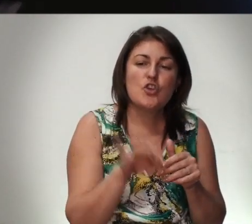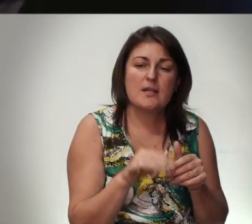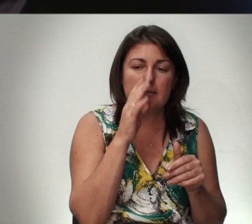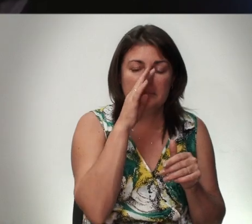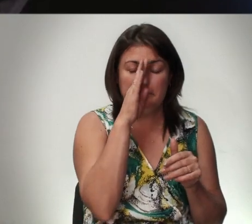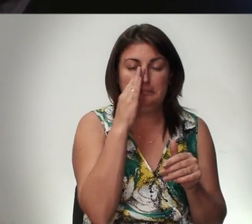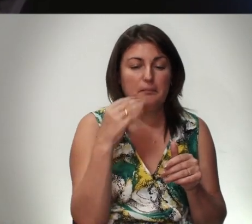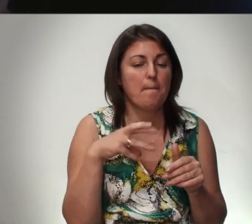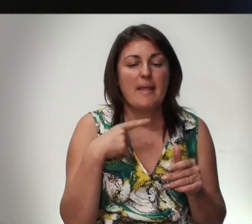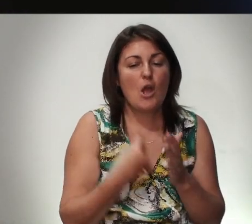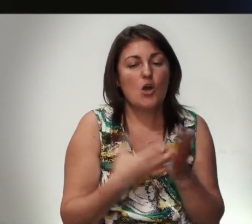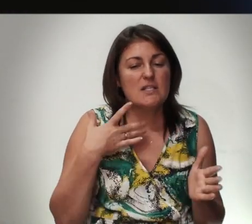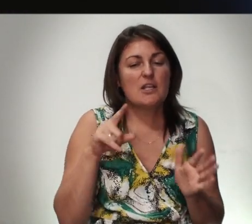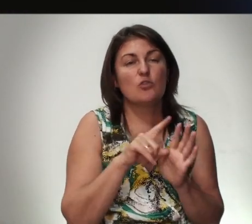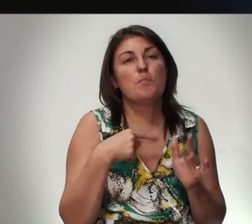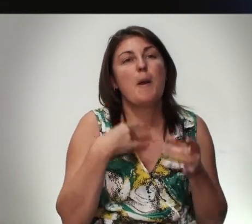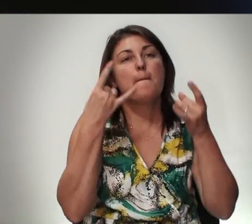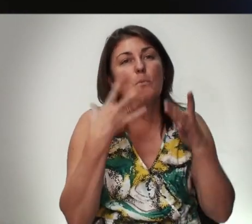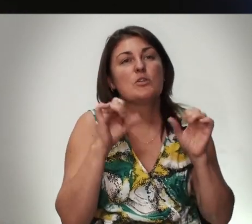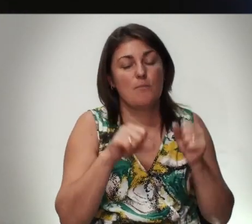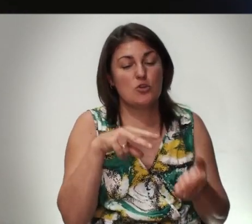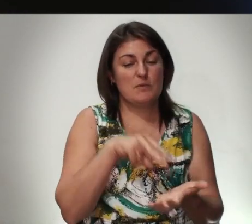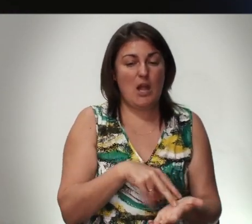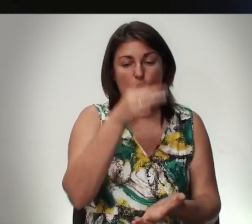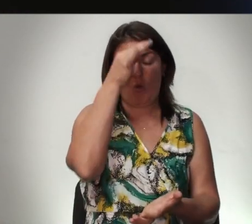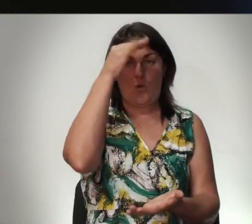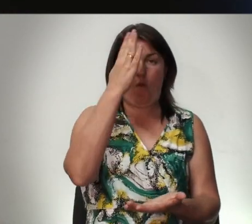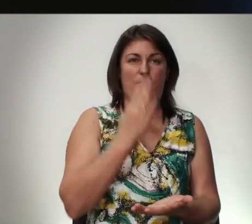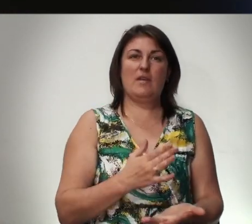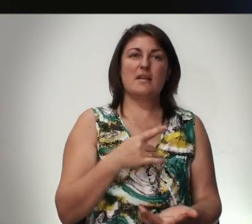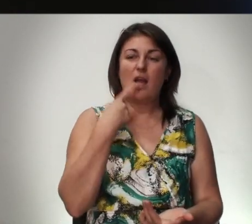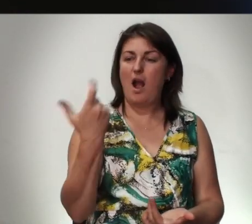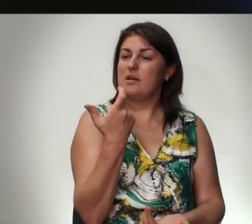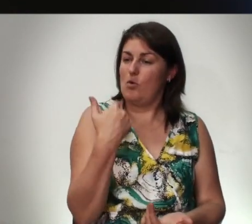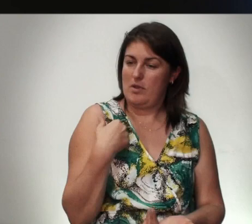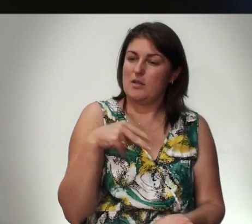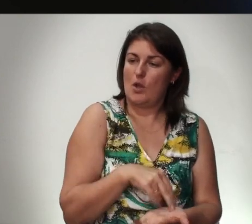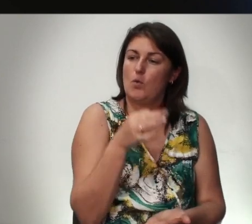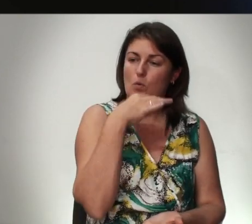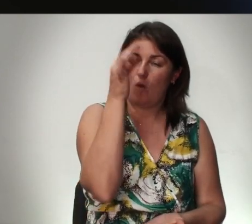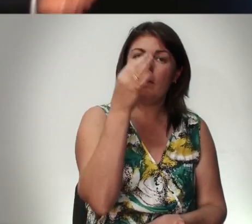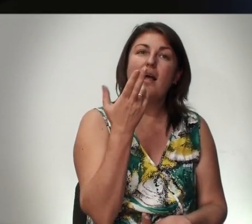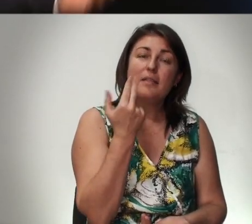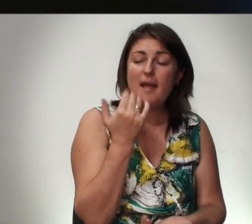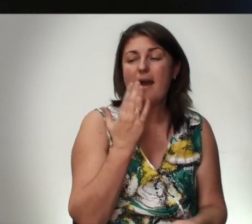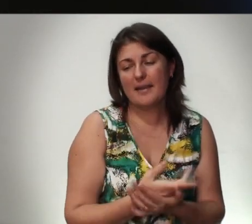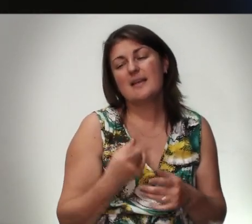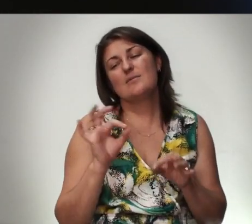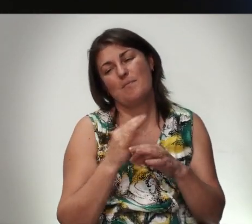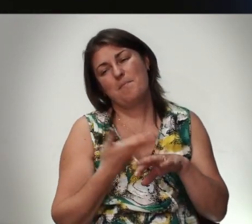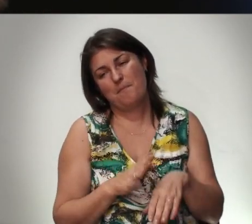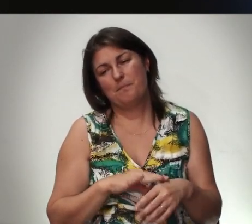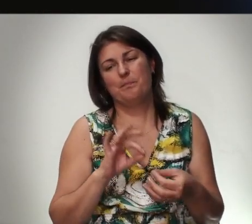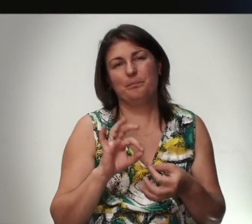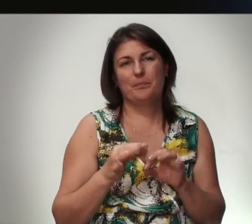Оцениваем О том Что Мы Просто Можем Стоять Ровно Даже И Сказать Господь Я Стою Ровно Да Есть Какие Трудности